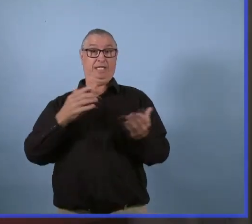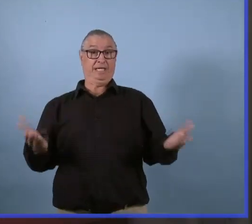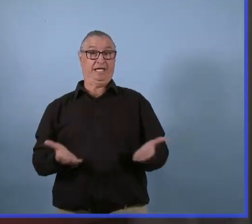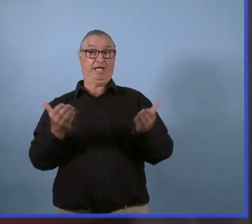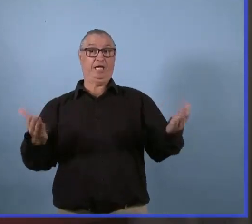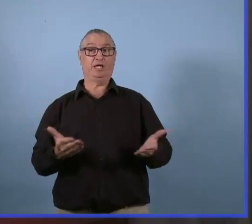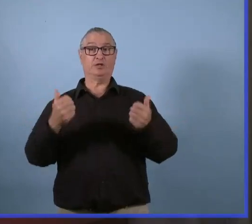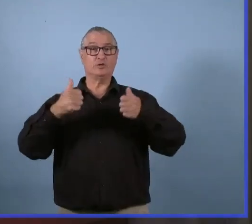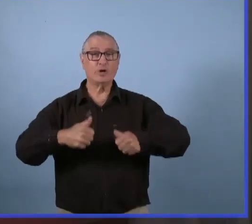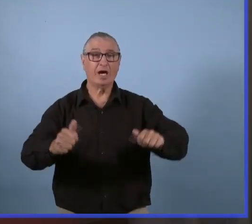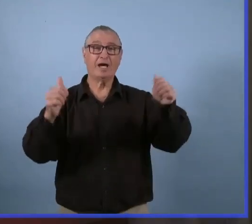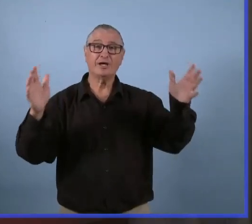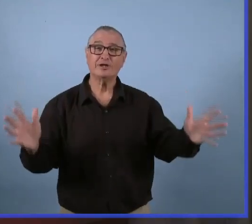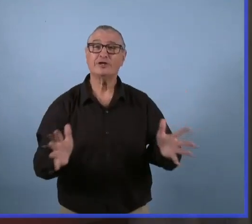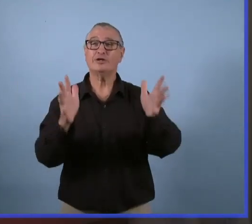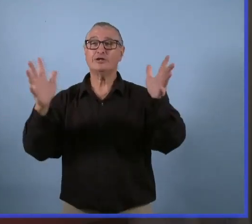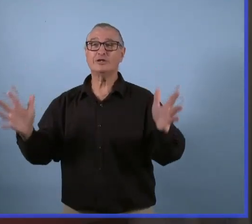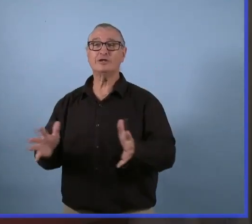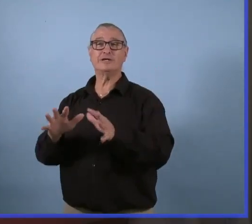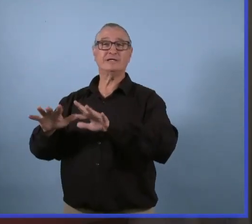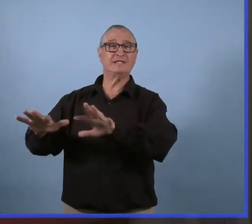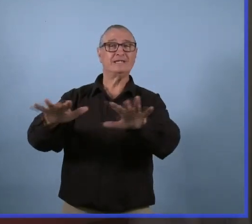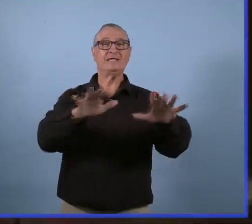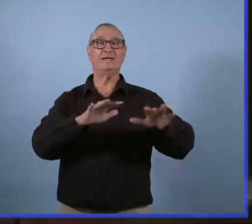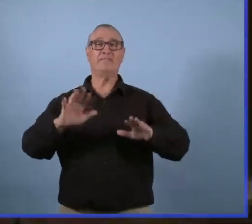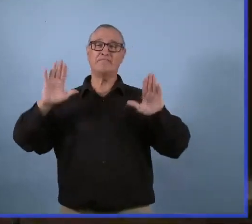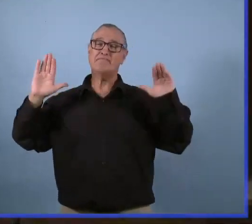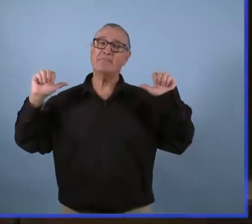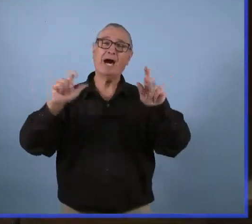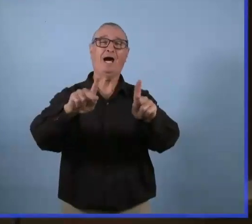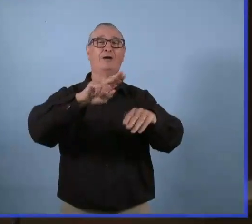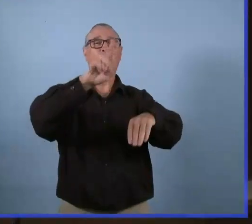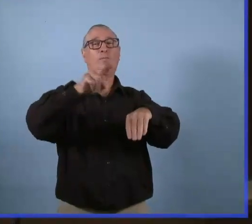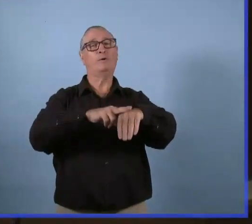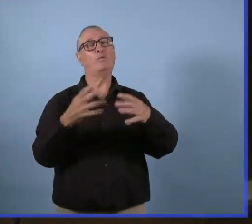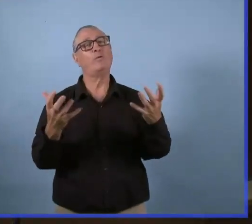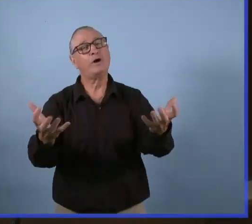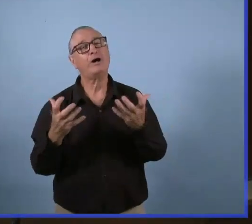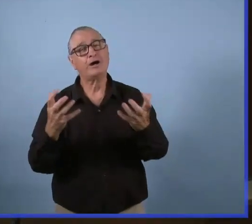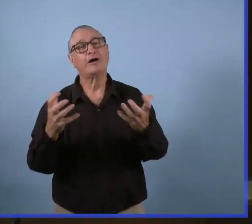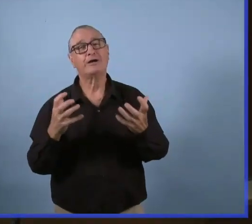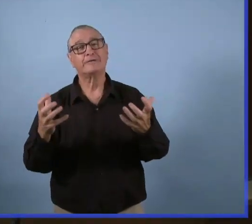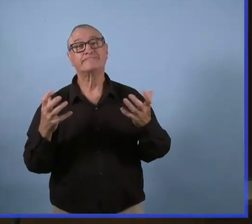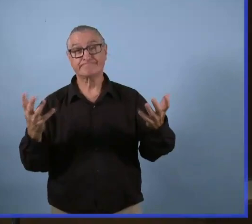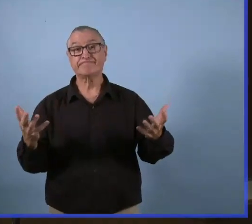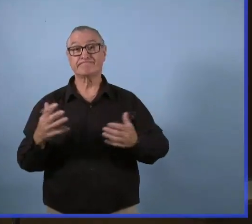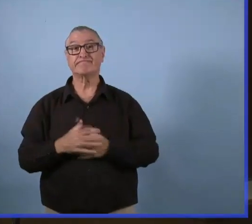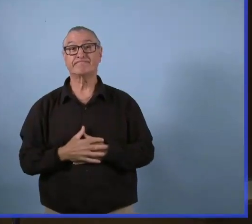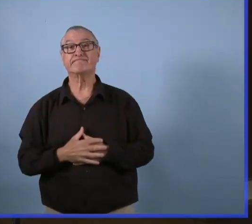sommes ici pour faciliter leur retour à la normale le plus vite possible.